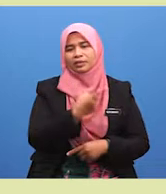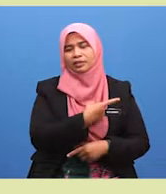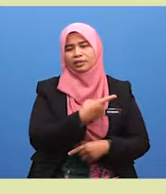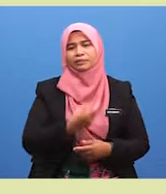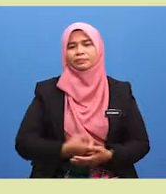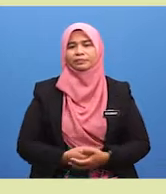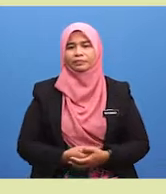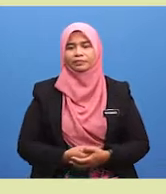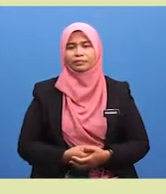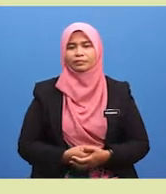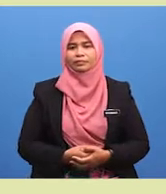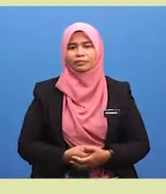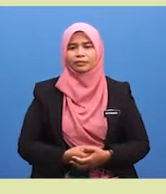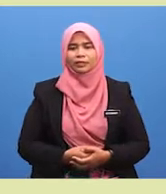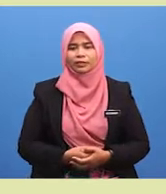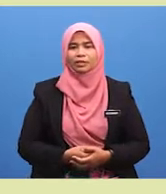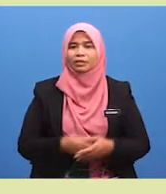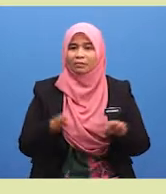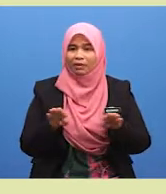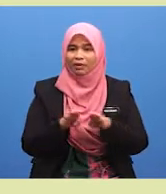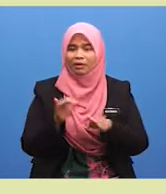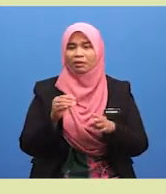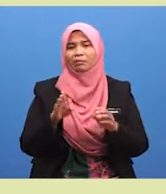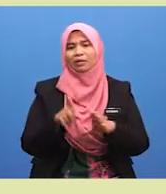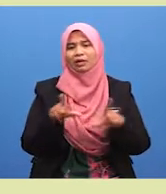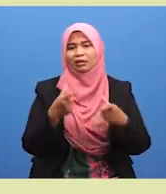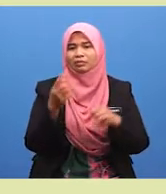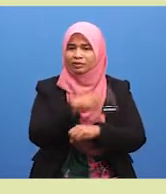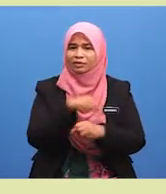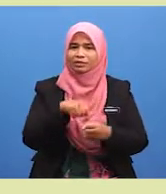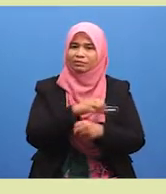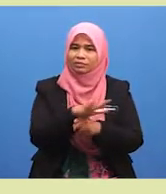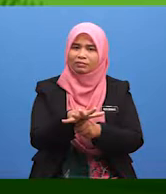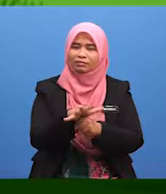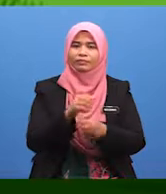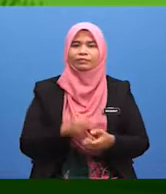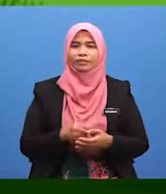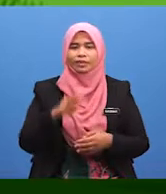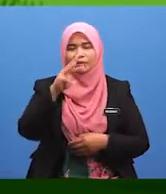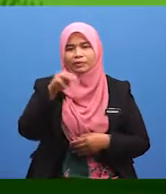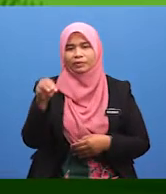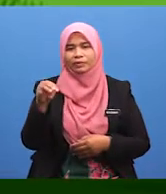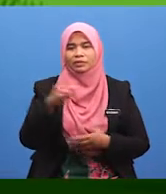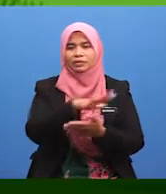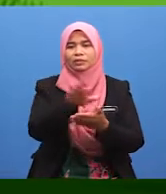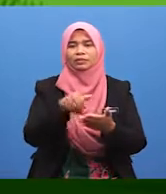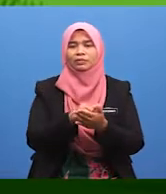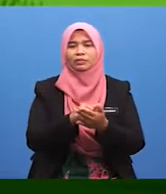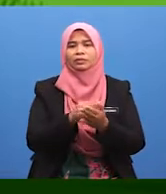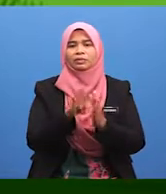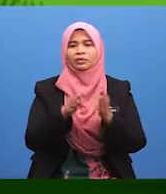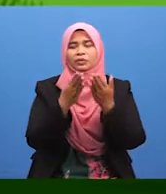akan datang kepada kita sebagaimana yang berlaku di hari ini COVID-19. Murid-murid sekalian,